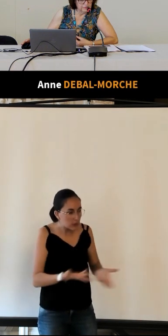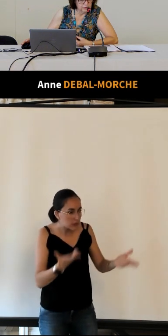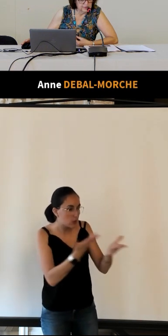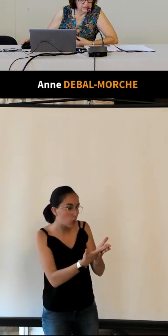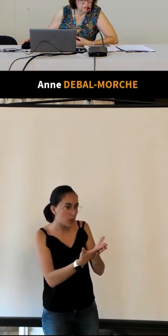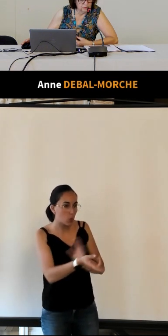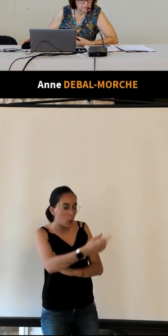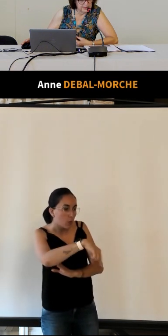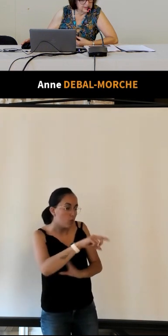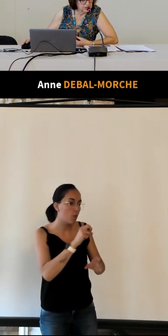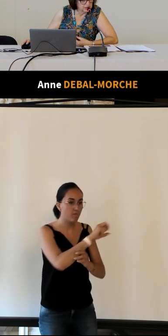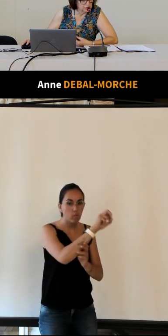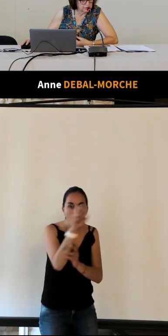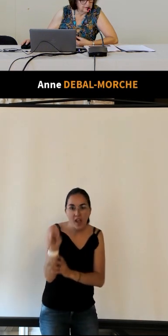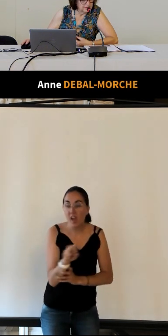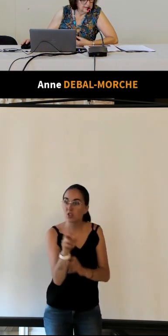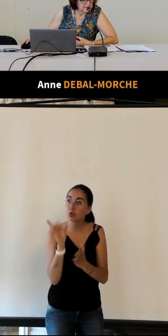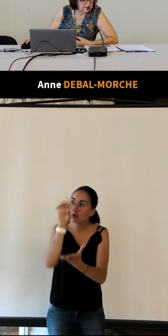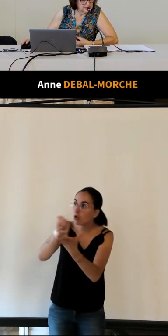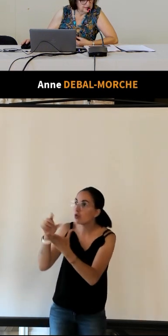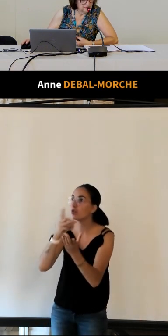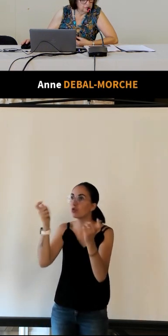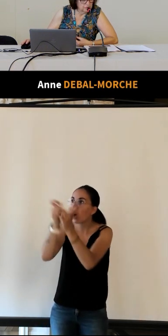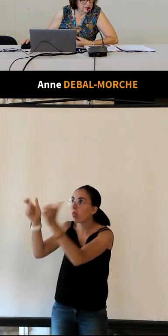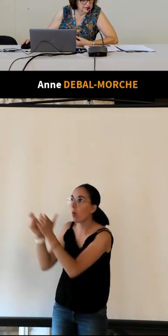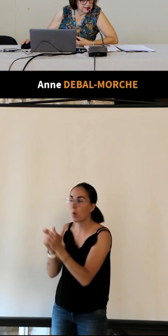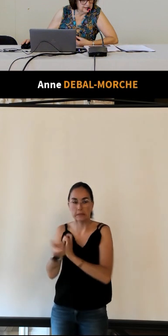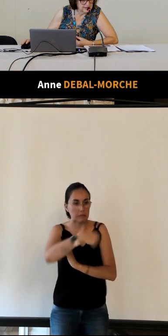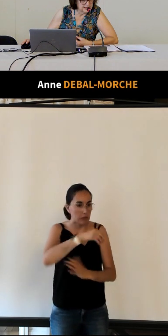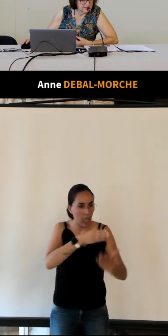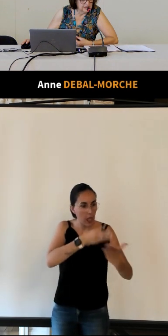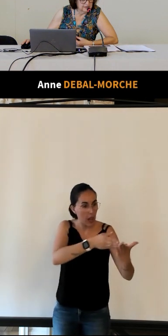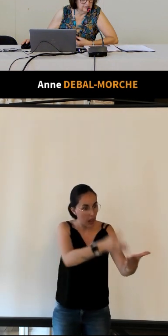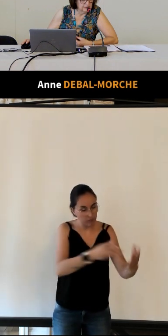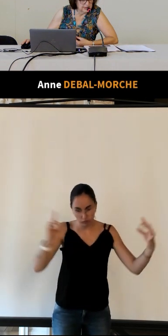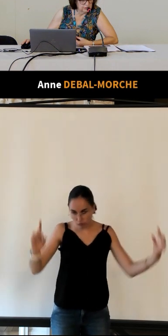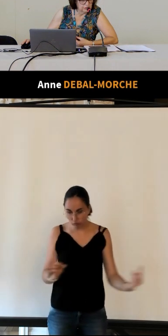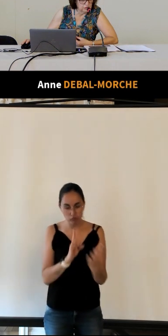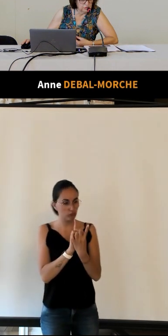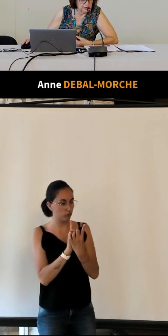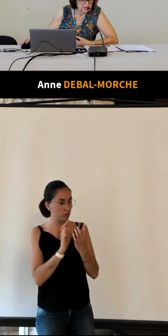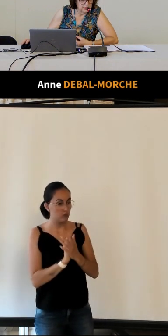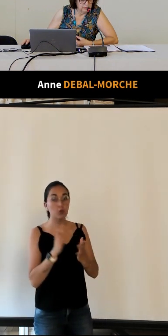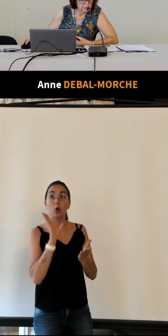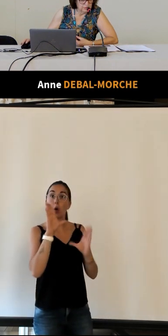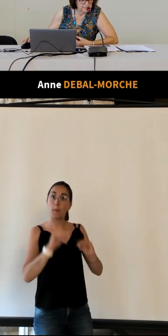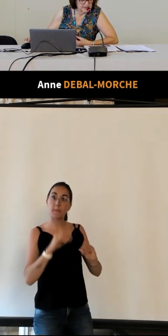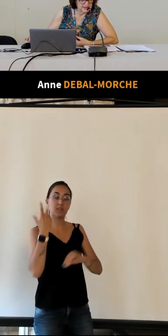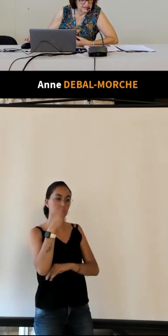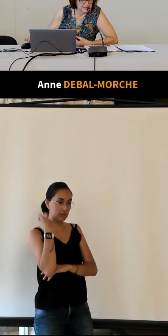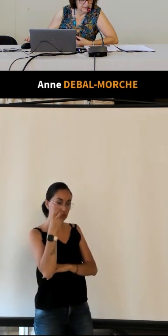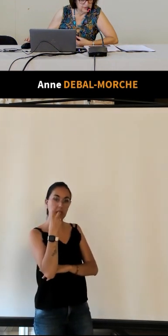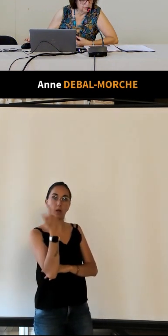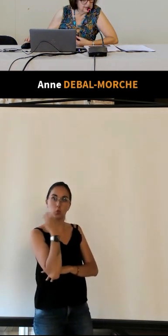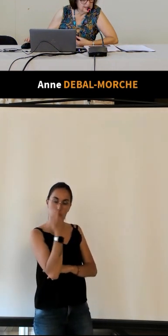sur tous les problèmes que pose votre séjour au pays des châteaux adressez-vous au syndicat d'initiative au